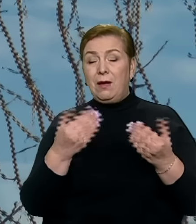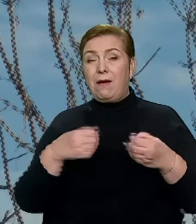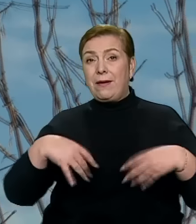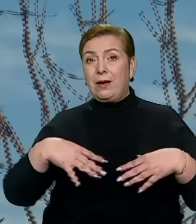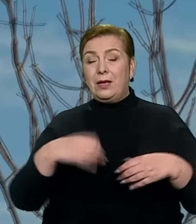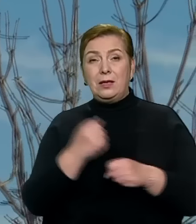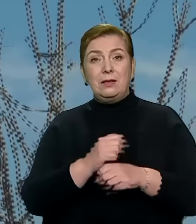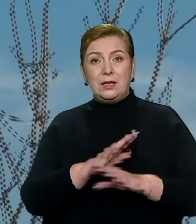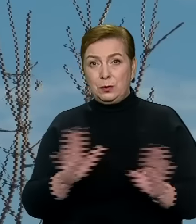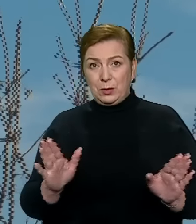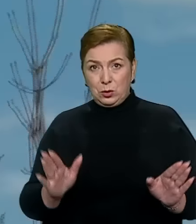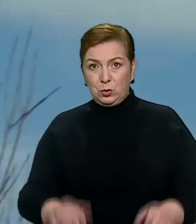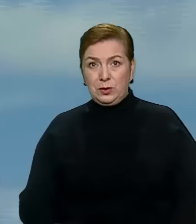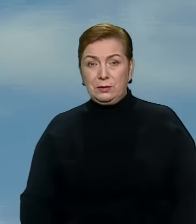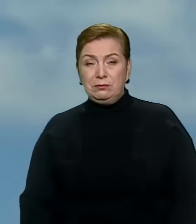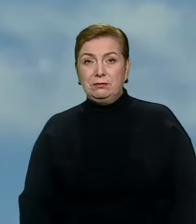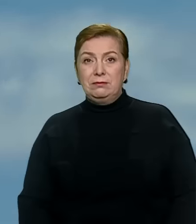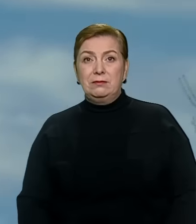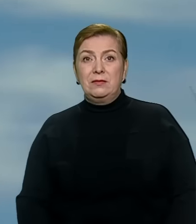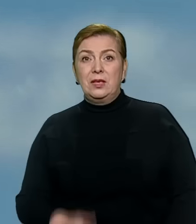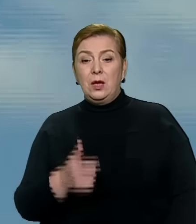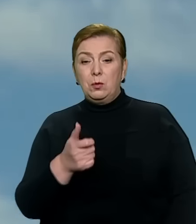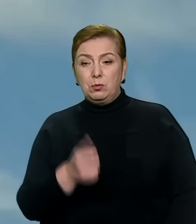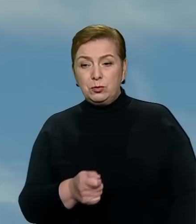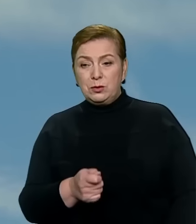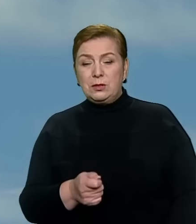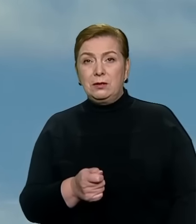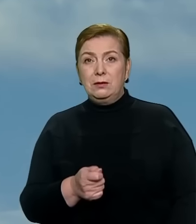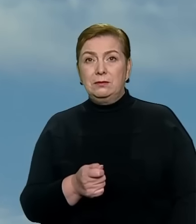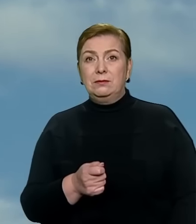Працював? Так, робив пуск ПРР.